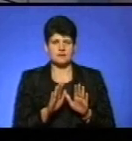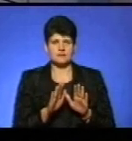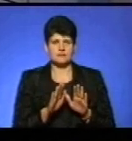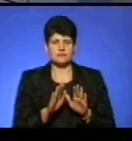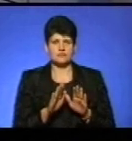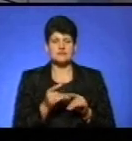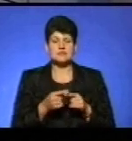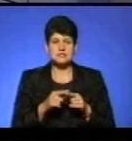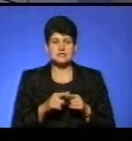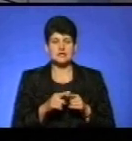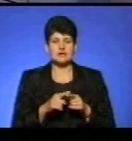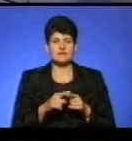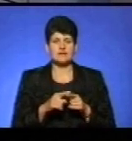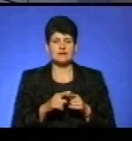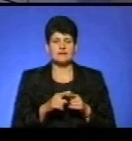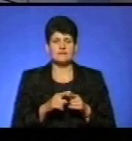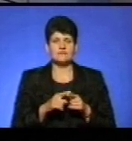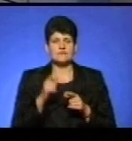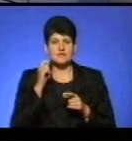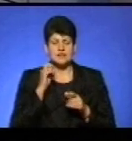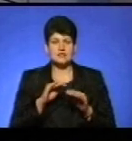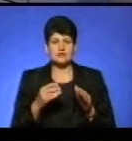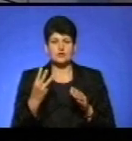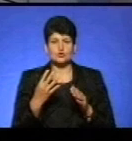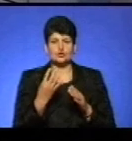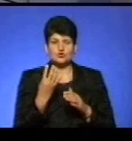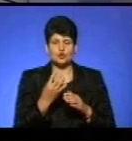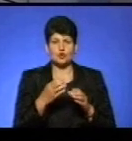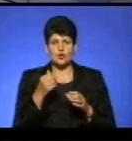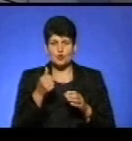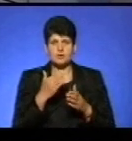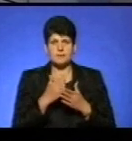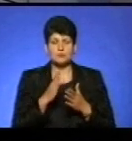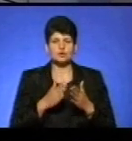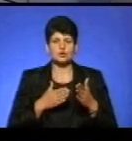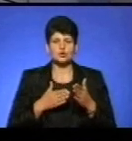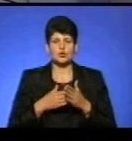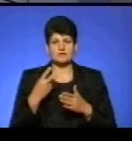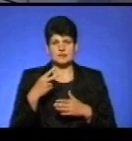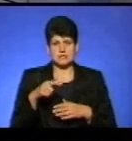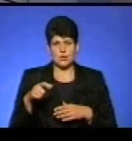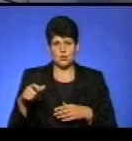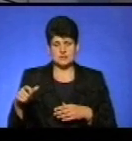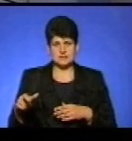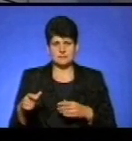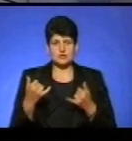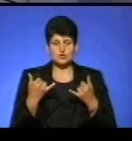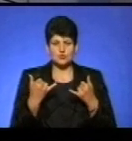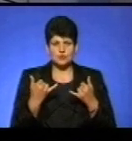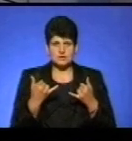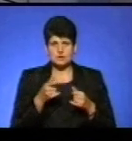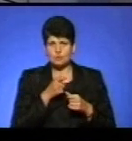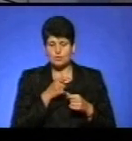дітей від 3 до 4 років в даних групах має бути до 20 осіб. На даному